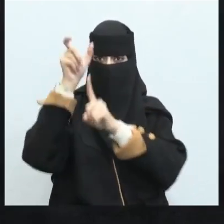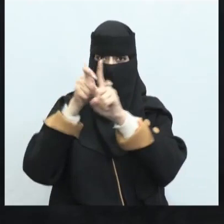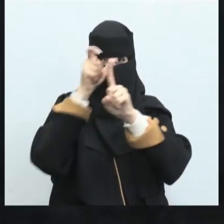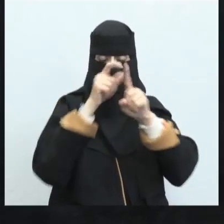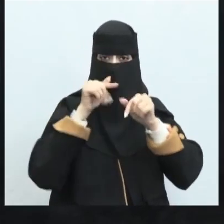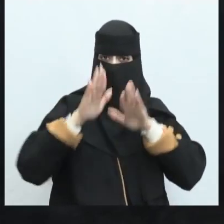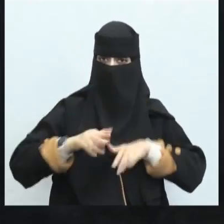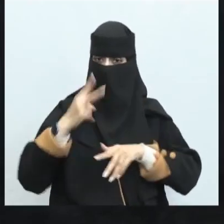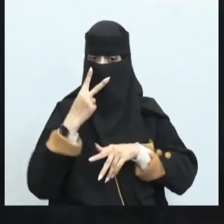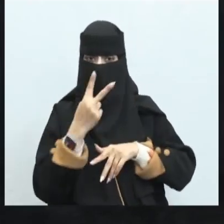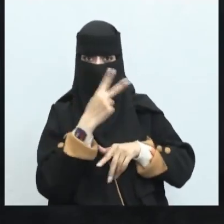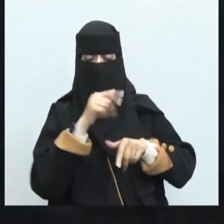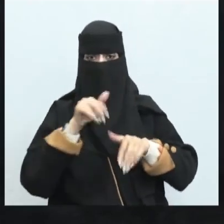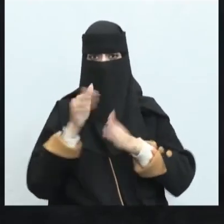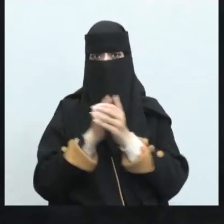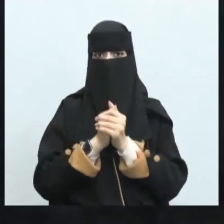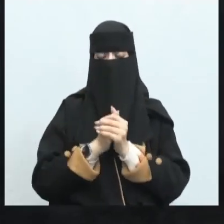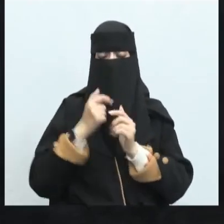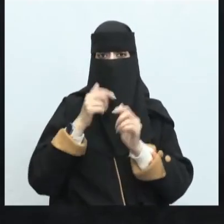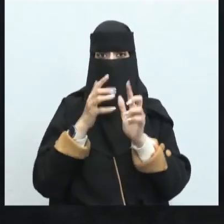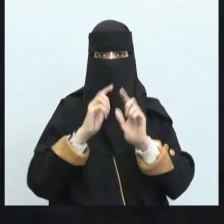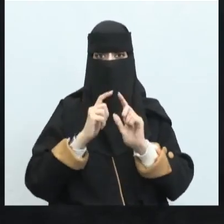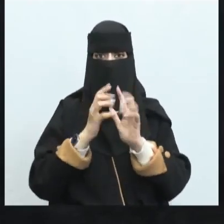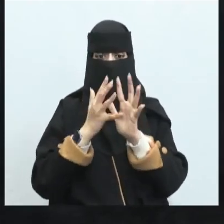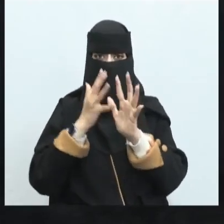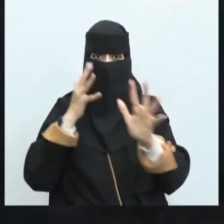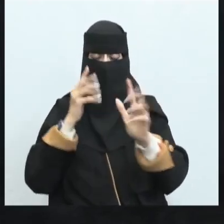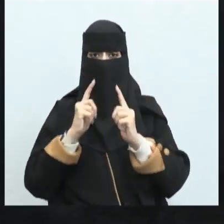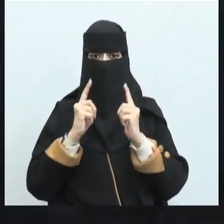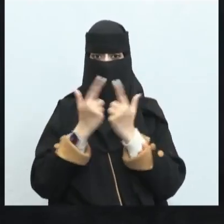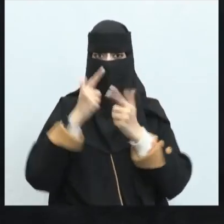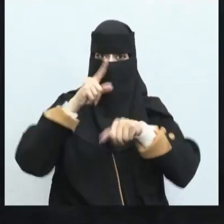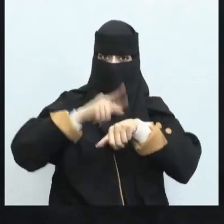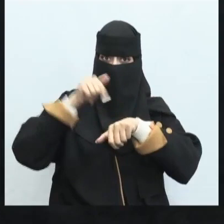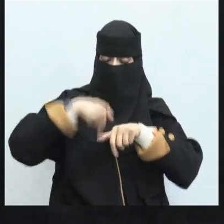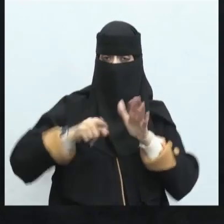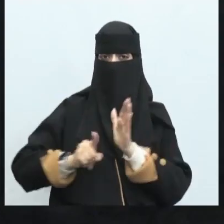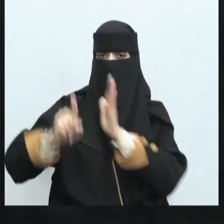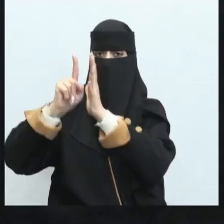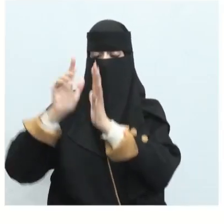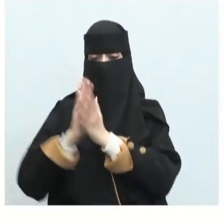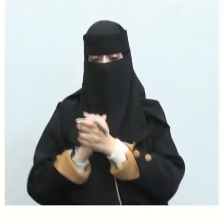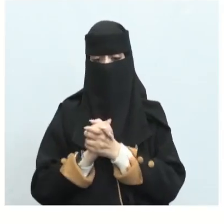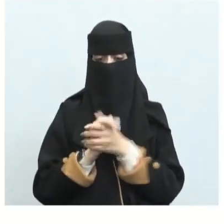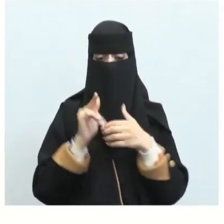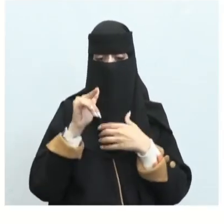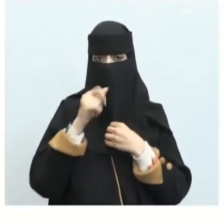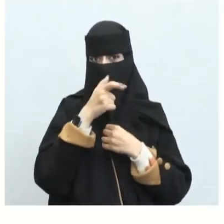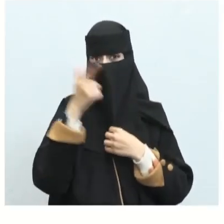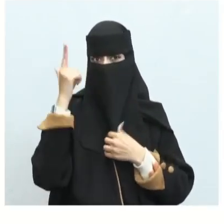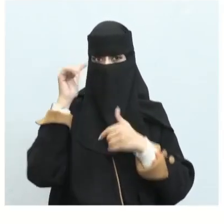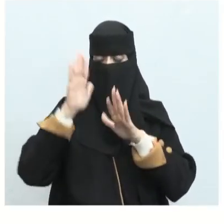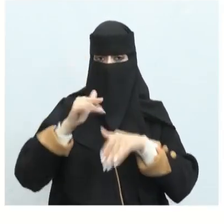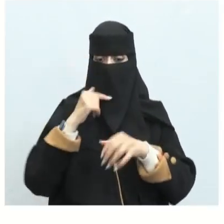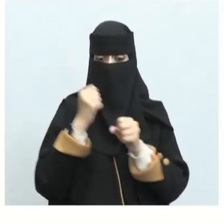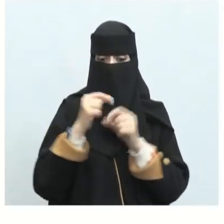مجالس القوم للجيش جرار مقصد معناها أنه قائد فهو يقود الجيوش يقود الجيوش فقد كان خالصتي